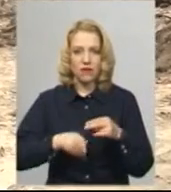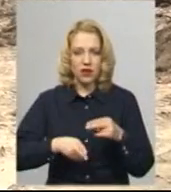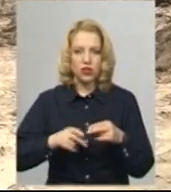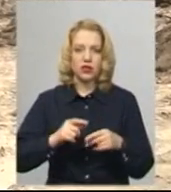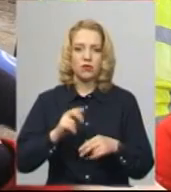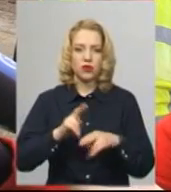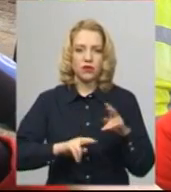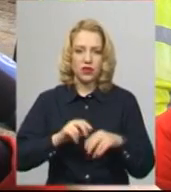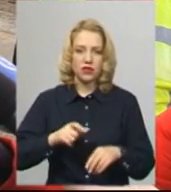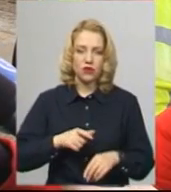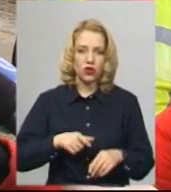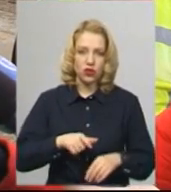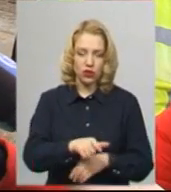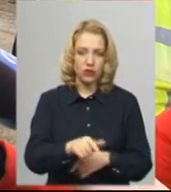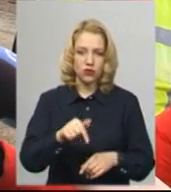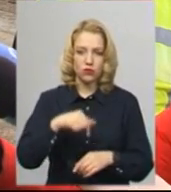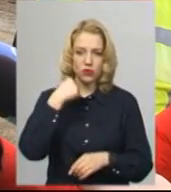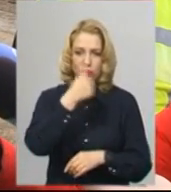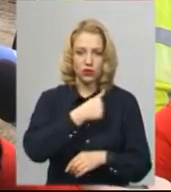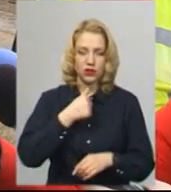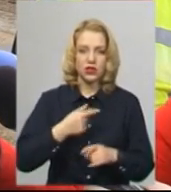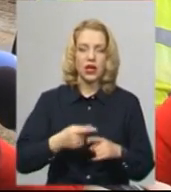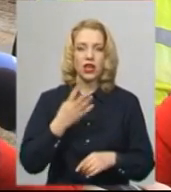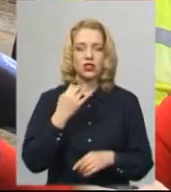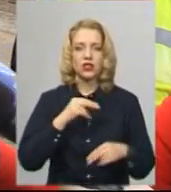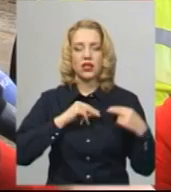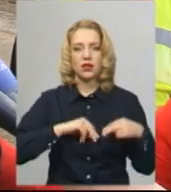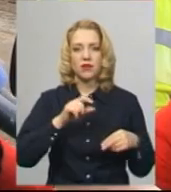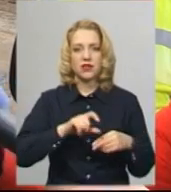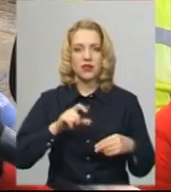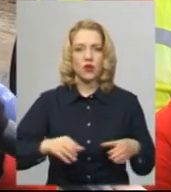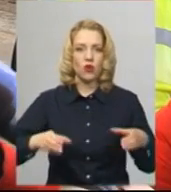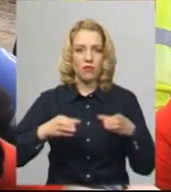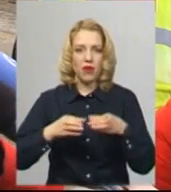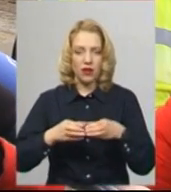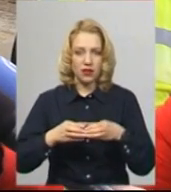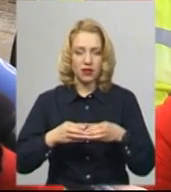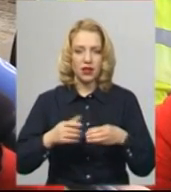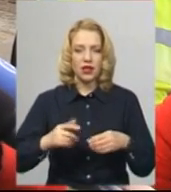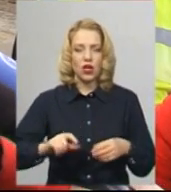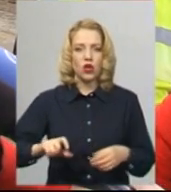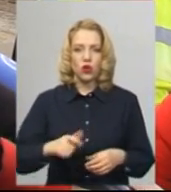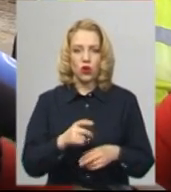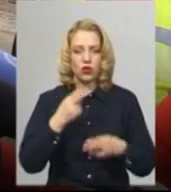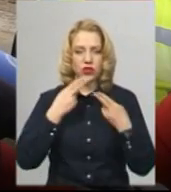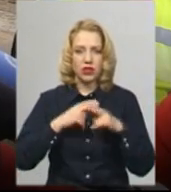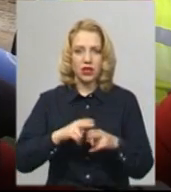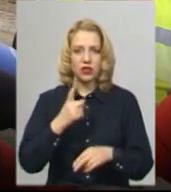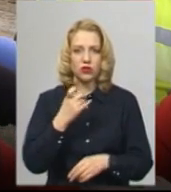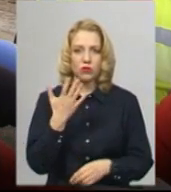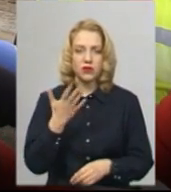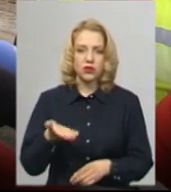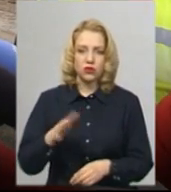автошляху у цьому році. Дорожня компанія складає 400 працівників, дорожньої техніки в нас 150 одиниць,